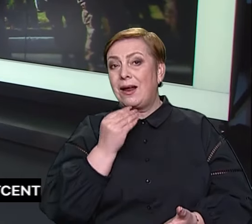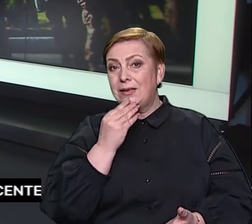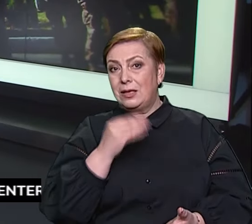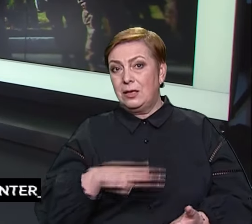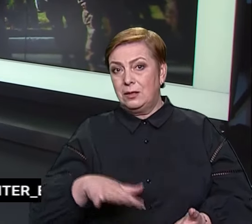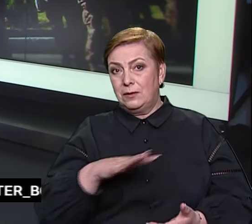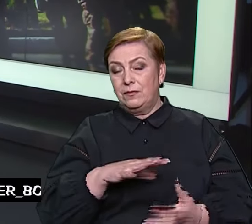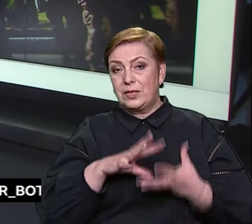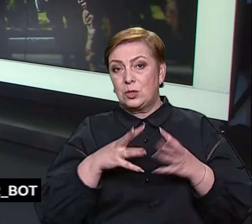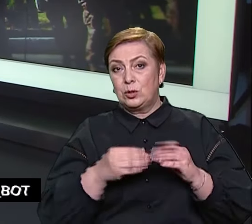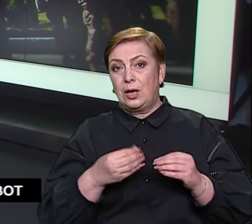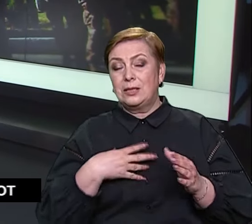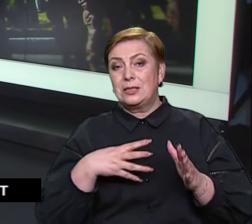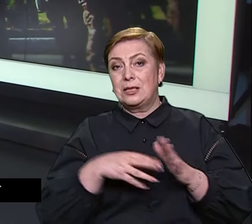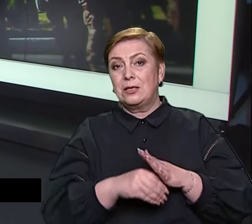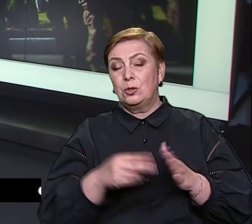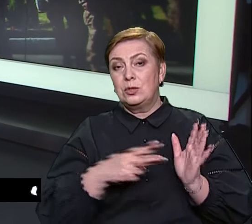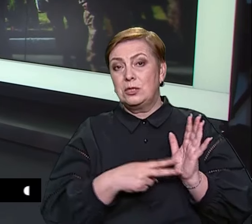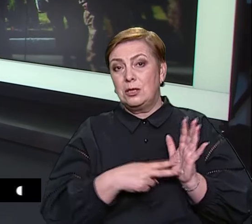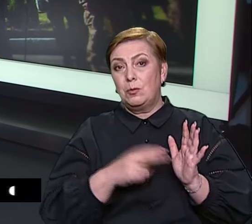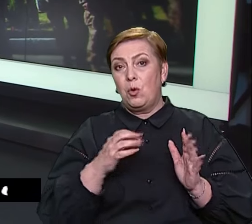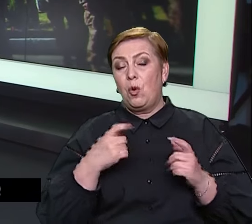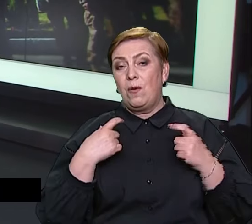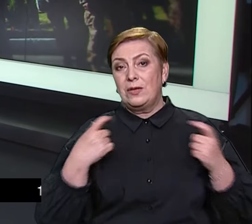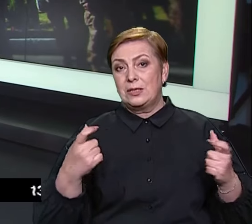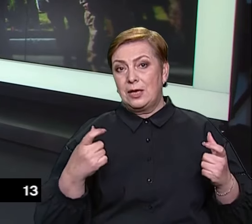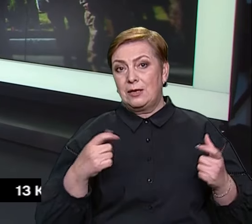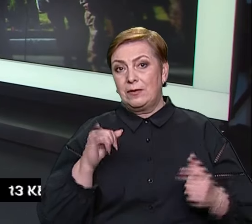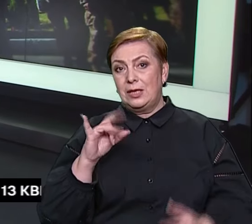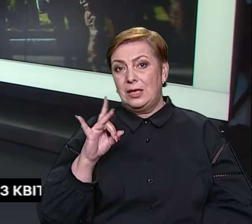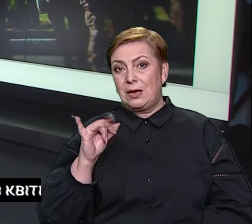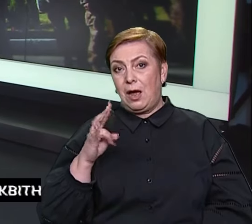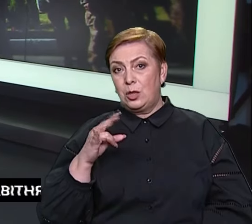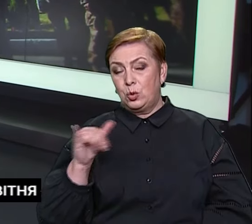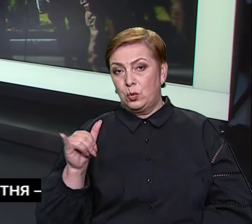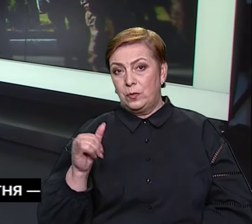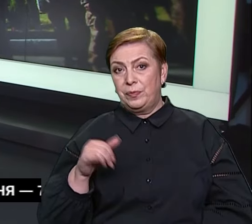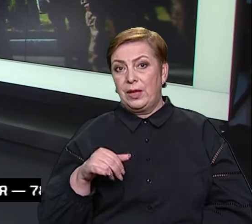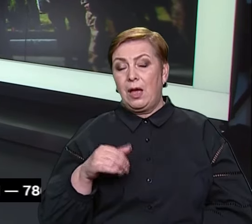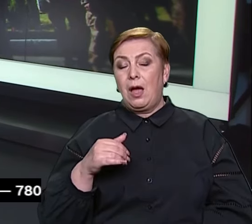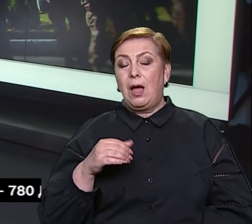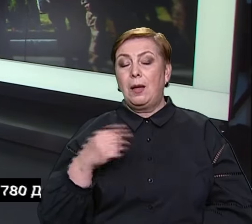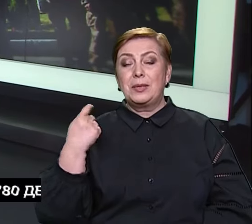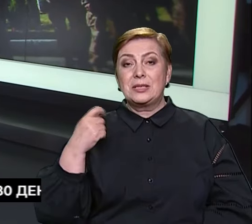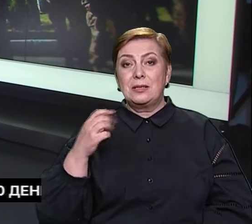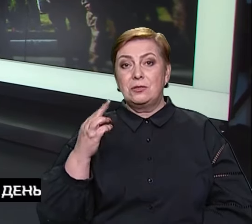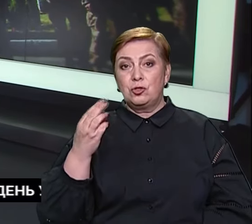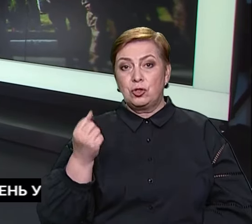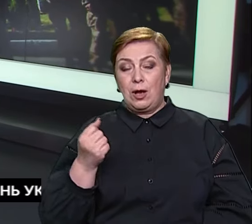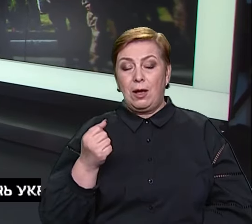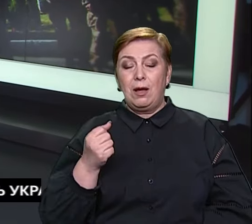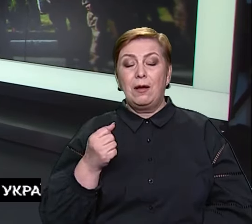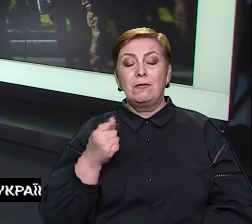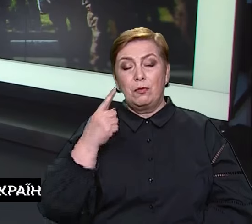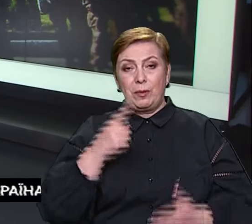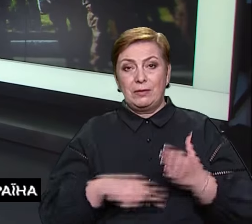результаті якого загинули сім іранських офіцерів. Президент Сполучених Штатів Джо Байден впевнений, Іран таки здійснить напад на територію